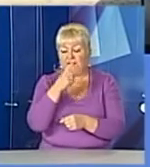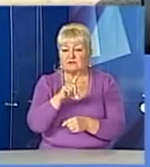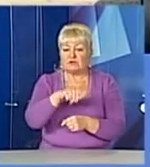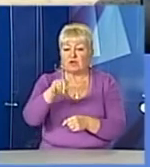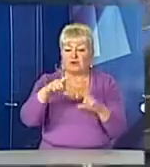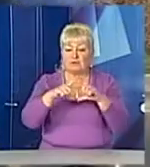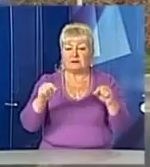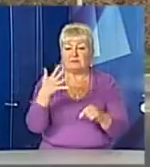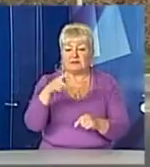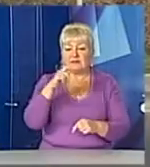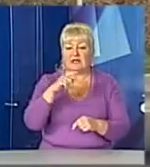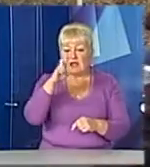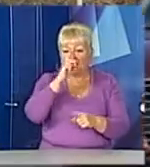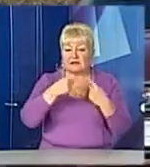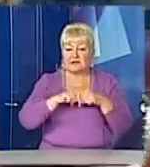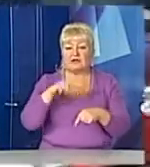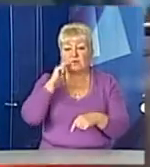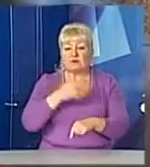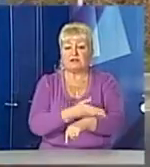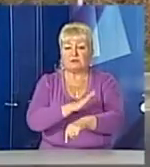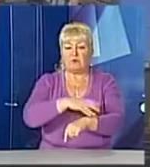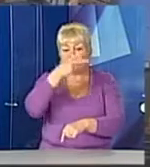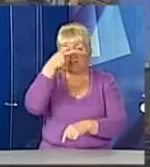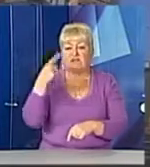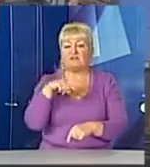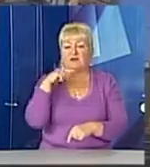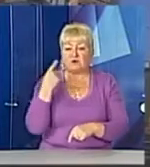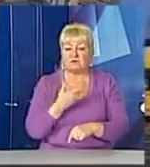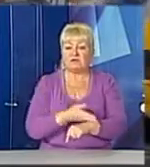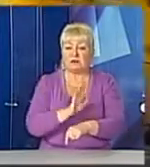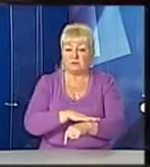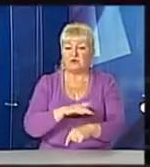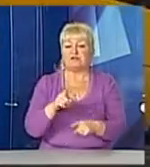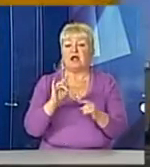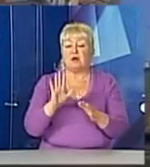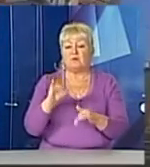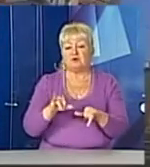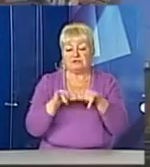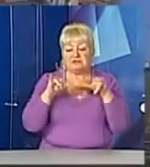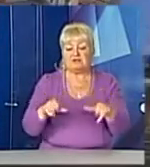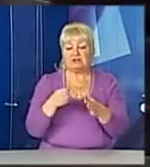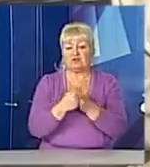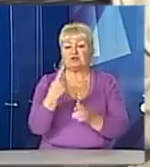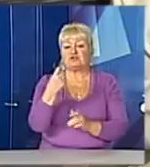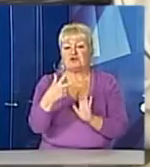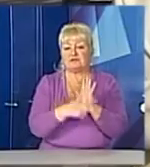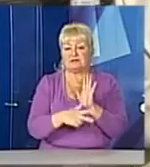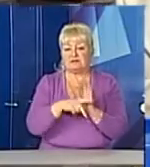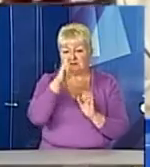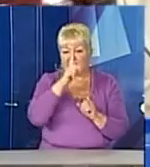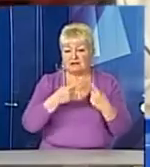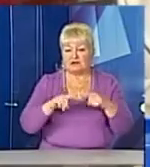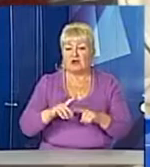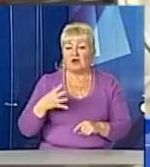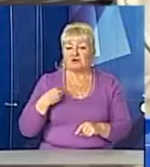п'яти країн. України, Польщі, Литви, Естонії та Росії. З часу їх кількість може збільшитися до 180 країн. Аби Львів був